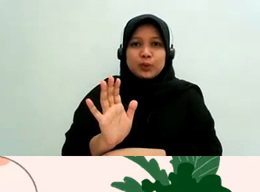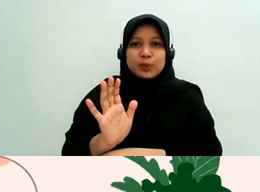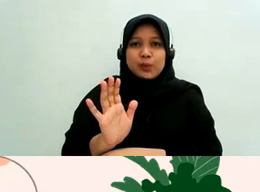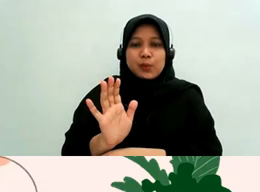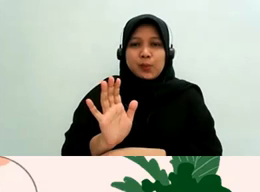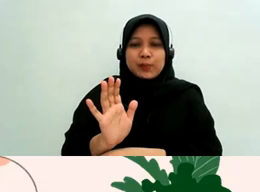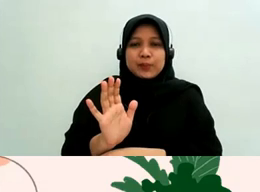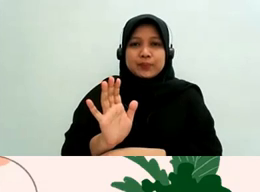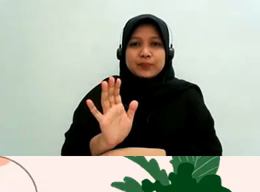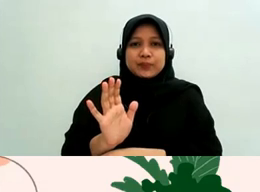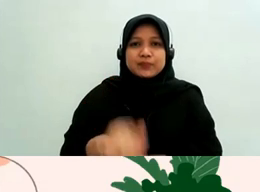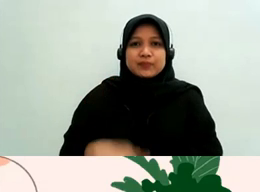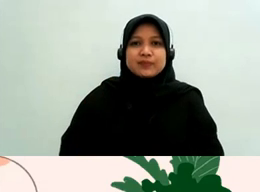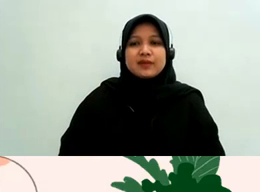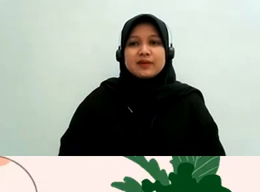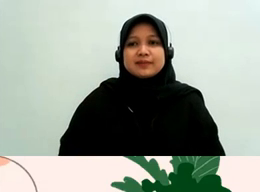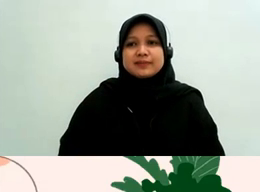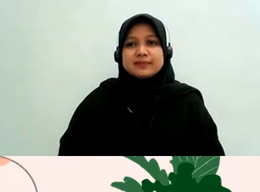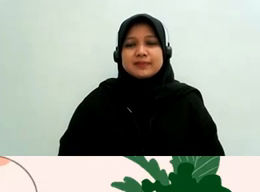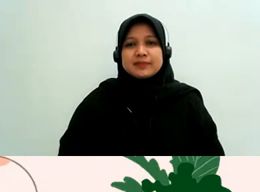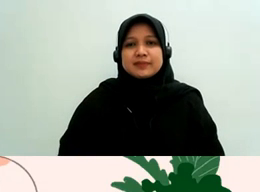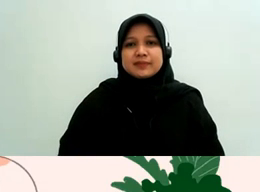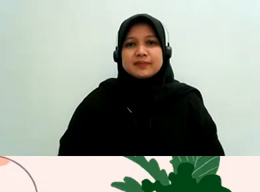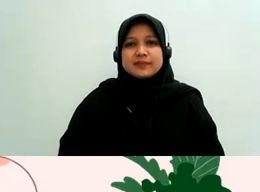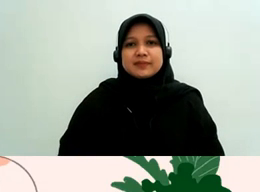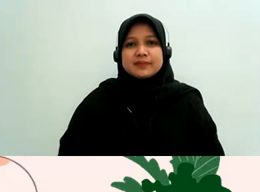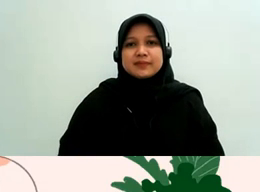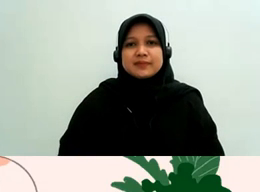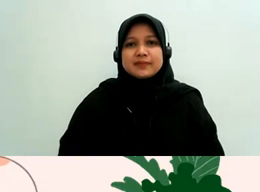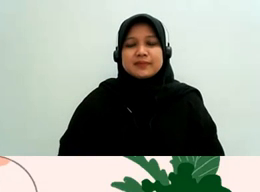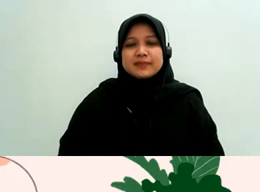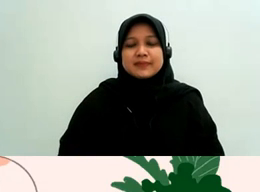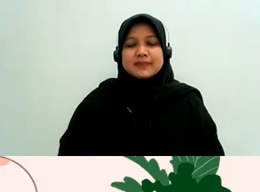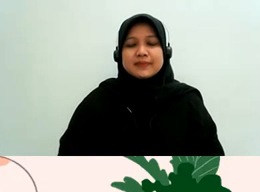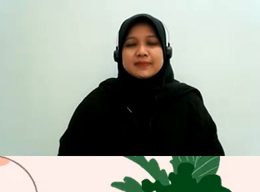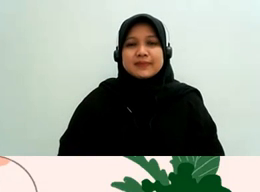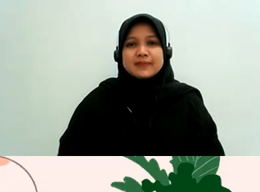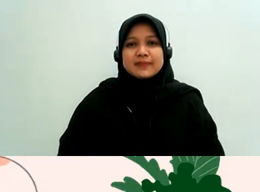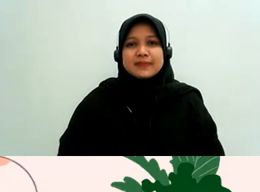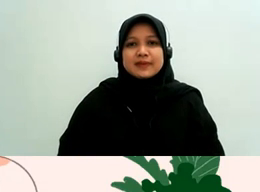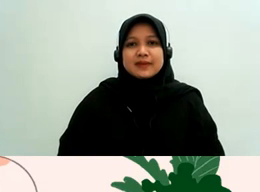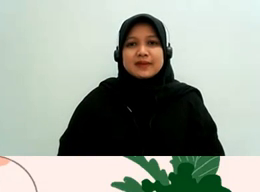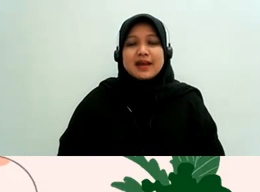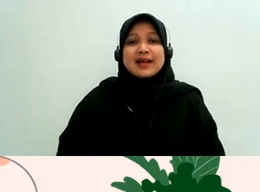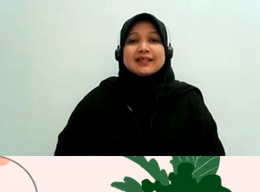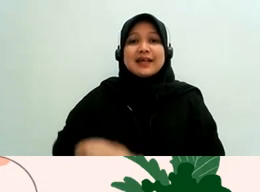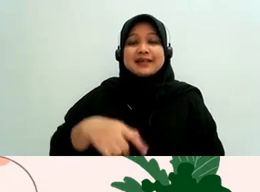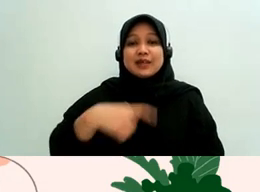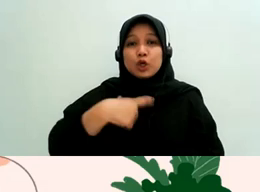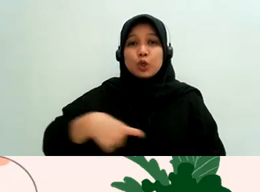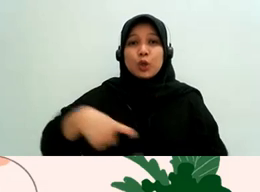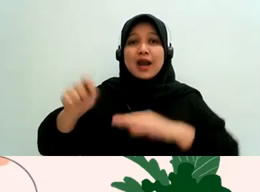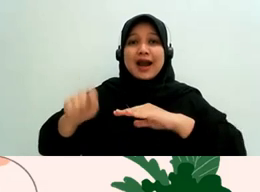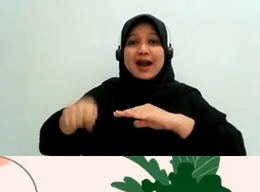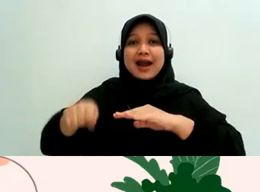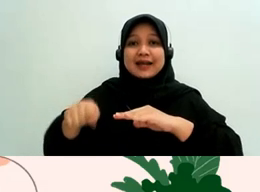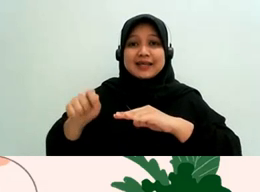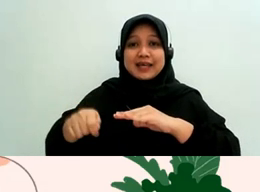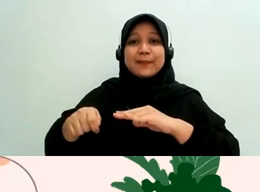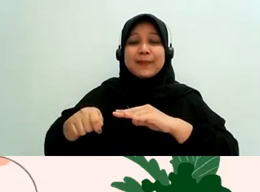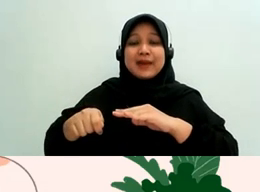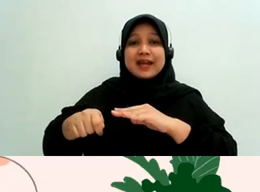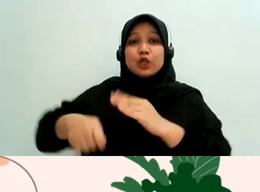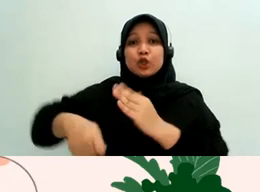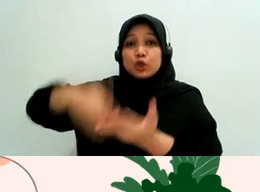karena pada akhirnya yang boleh diambil putusan yang boleh diambil oleh hakim adalah hanya berdasarkan bukti